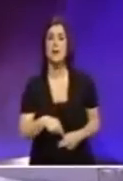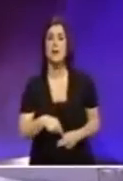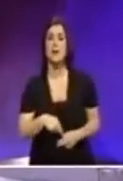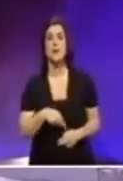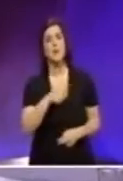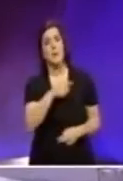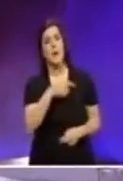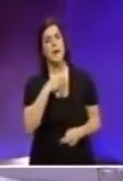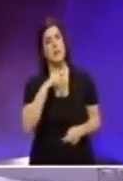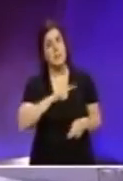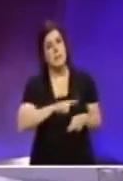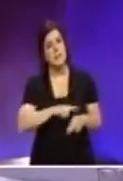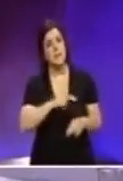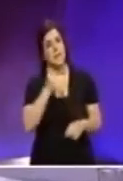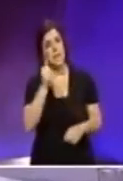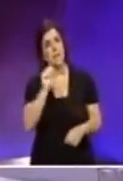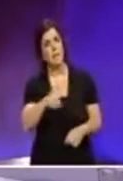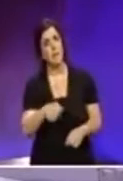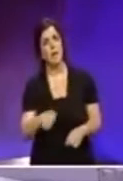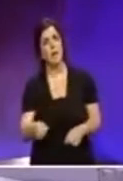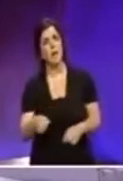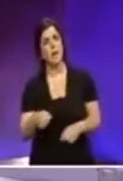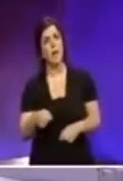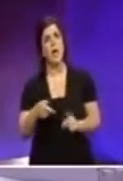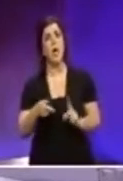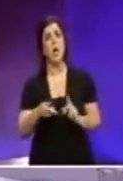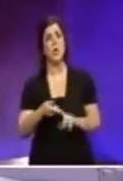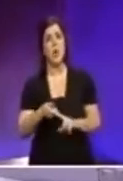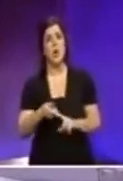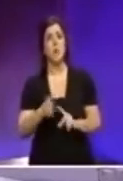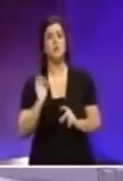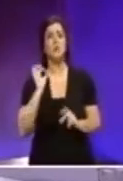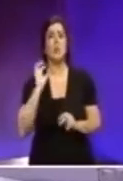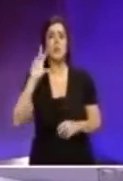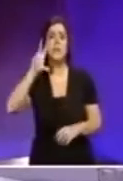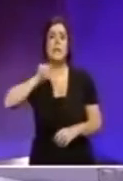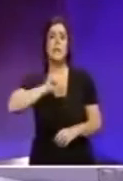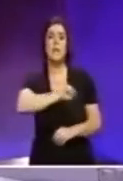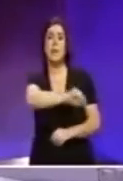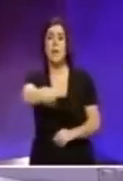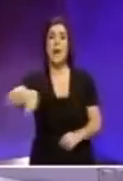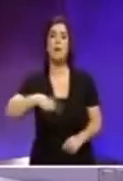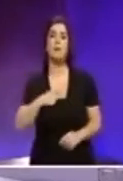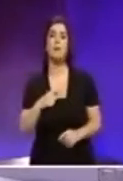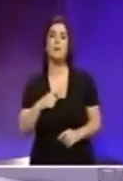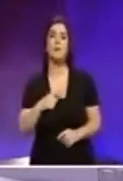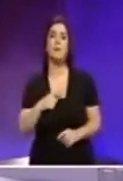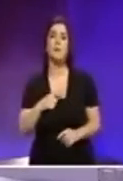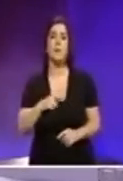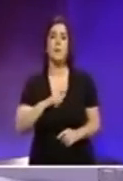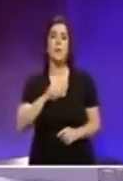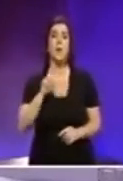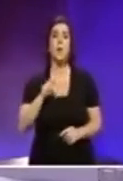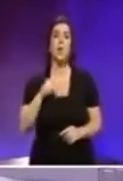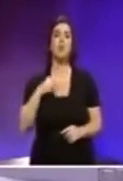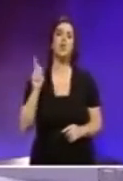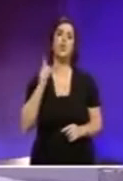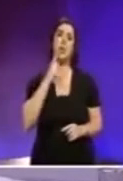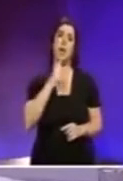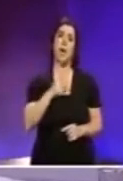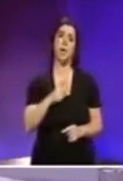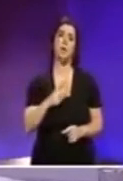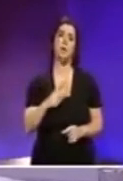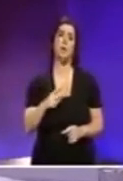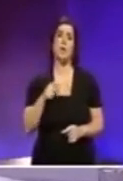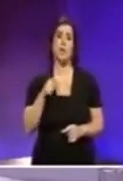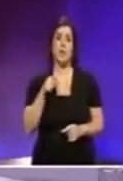Andu jikun ekkju dan il-risorġa prezzjuza għanda tkunta kol ħat. un-baħħnaħsbu, xħnaħu un-ajdu dwar din il